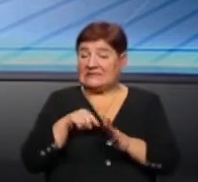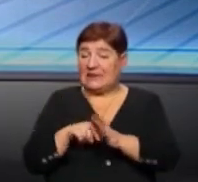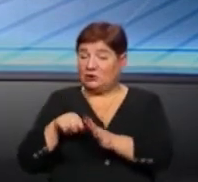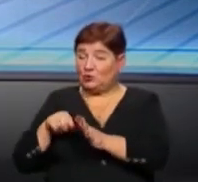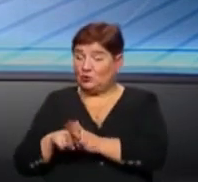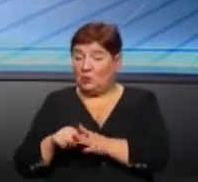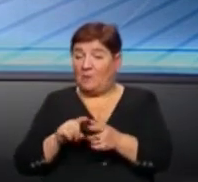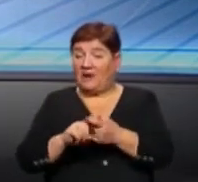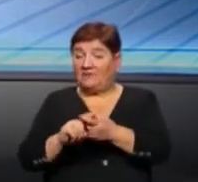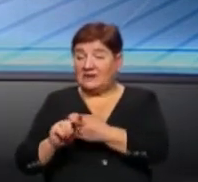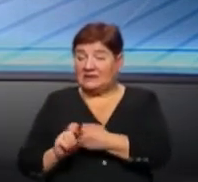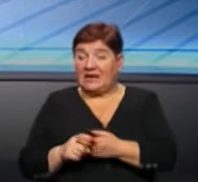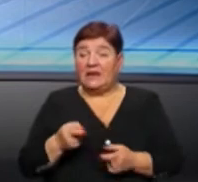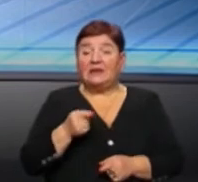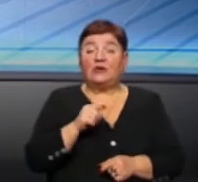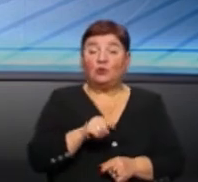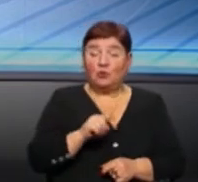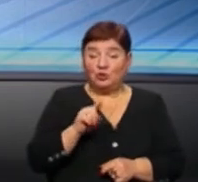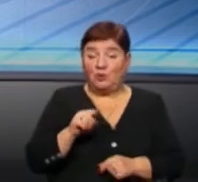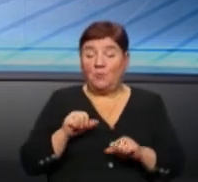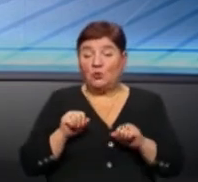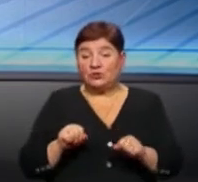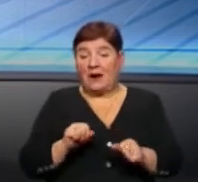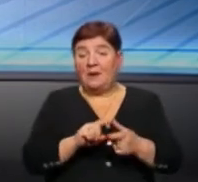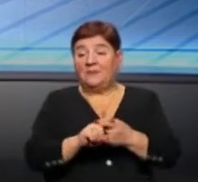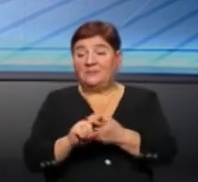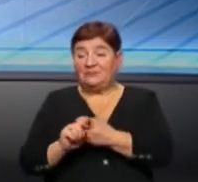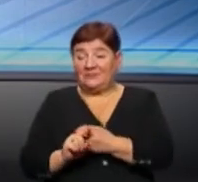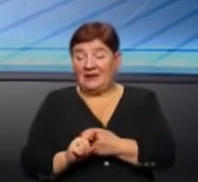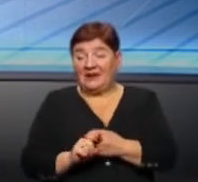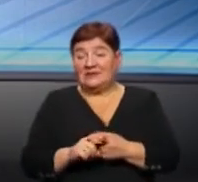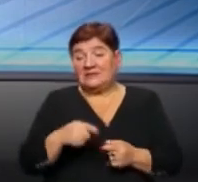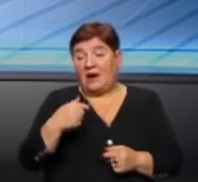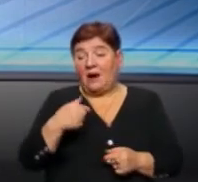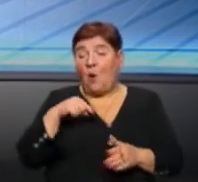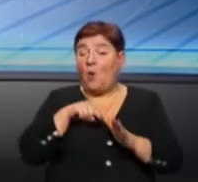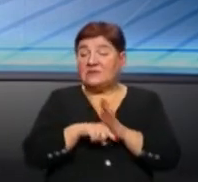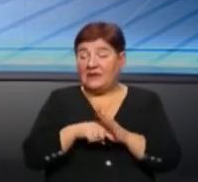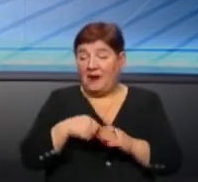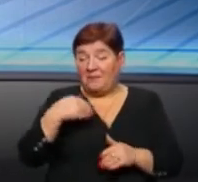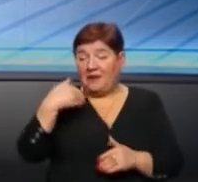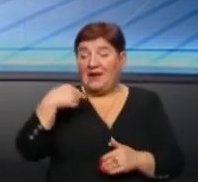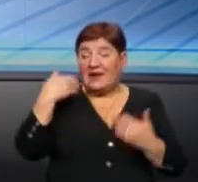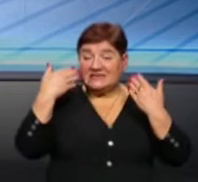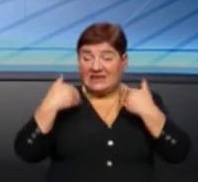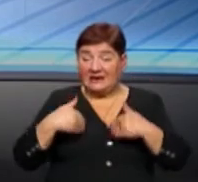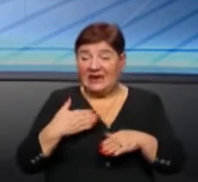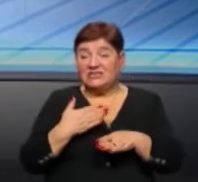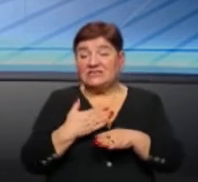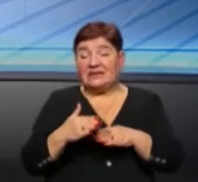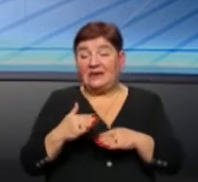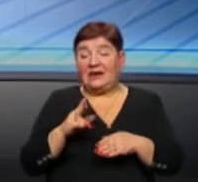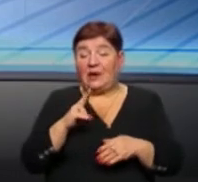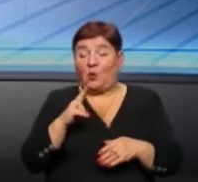прив'язки для того, щоб можна прив'язати до дискримінації за ознаками статі, саме частини тіла,